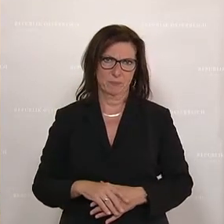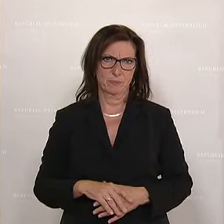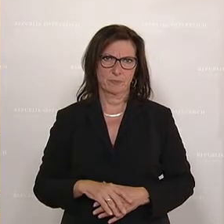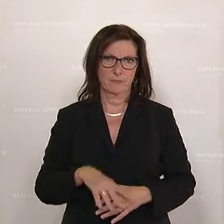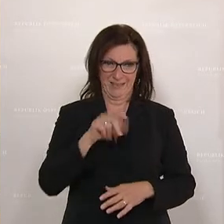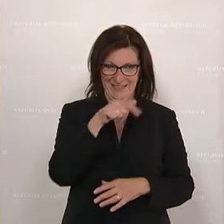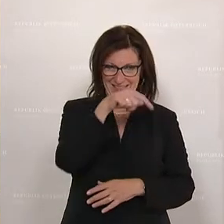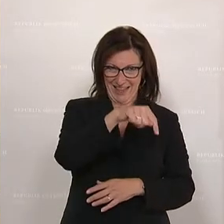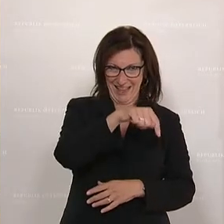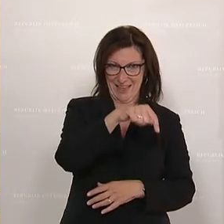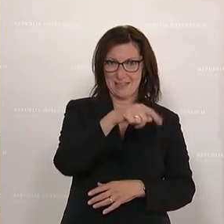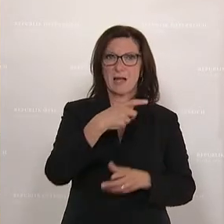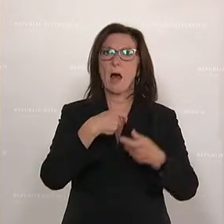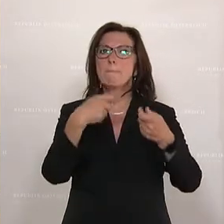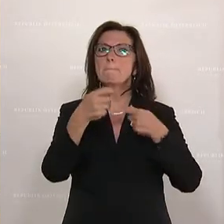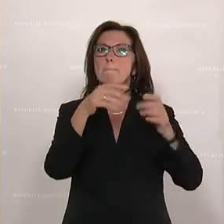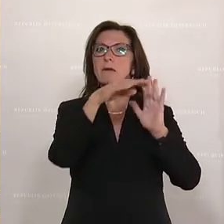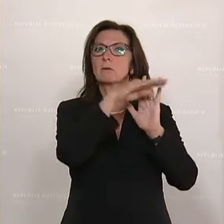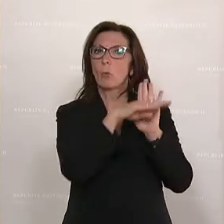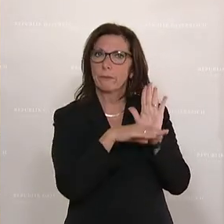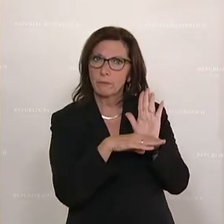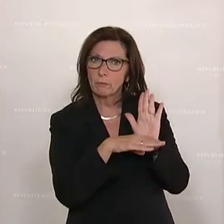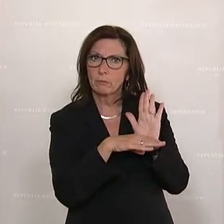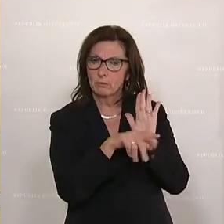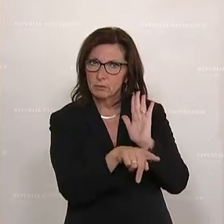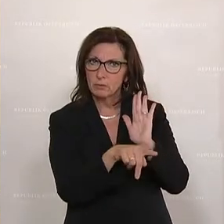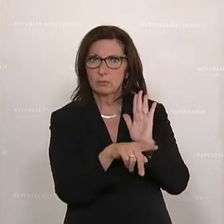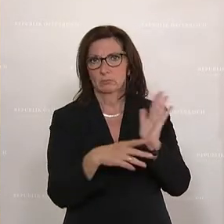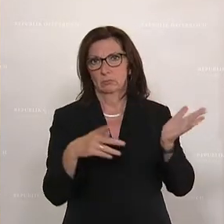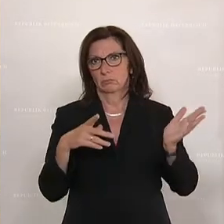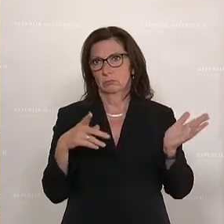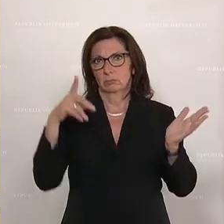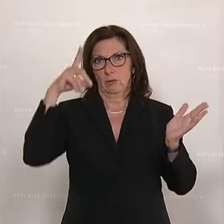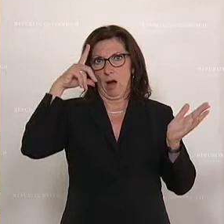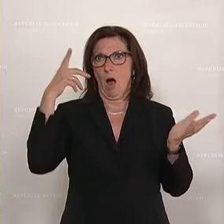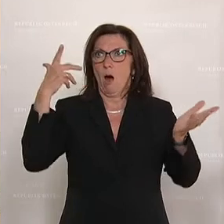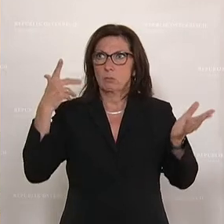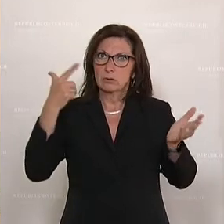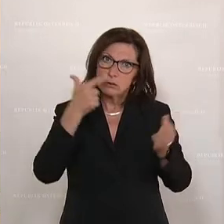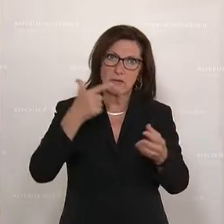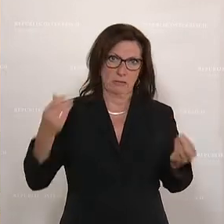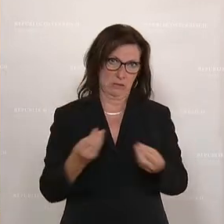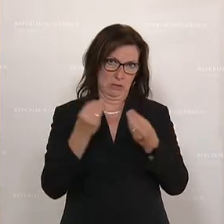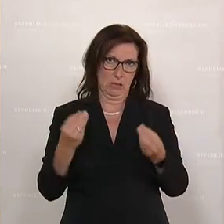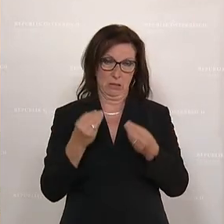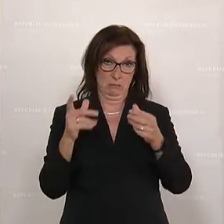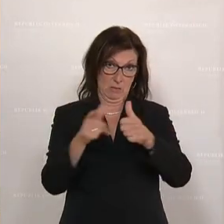erste Säule, diese Marktordnung, führte im Wesentlichen zu zwei Dingen. Erstens wurden die